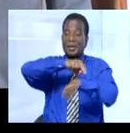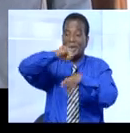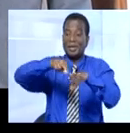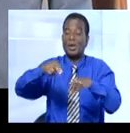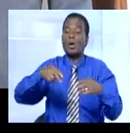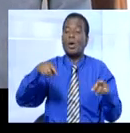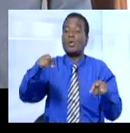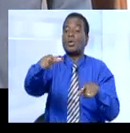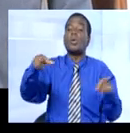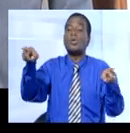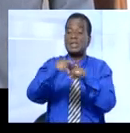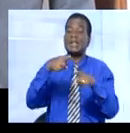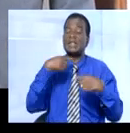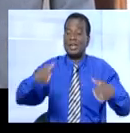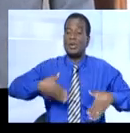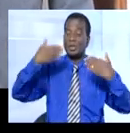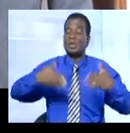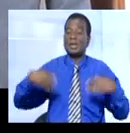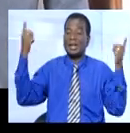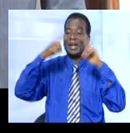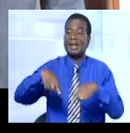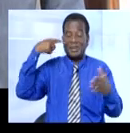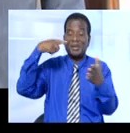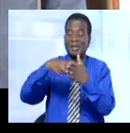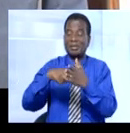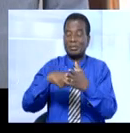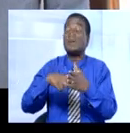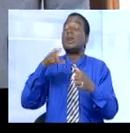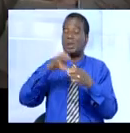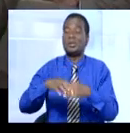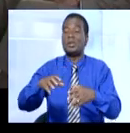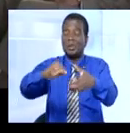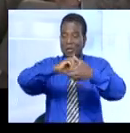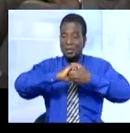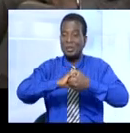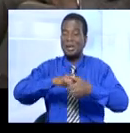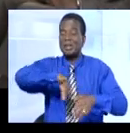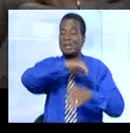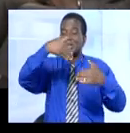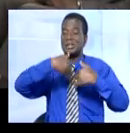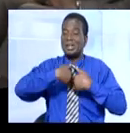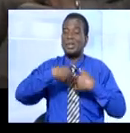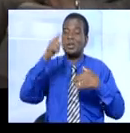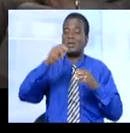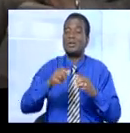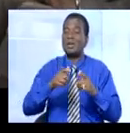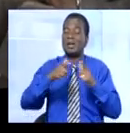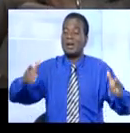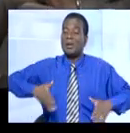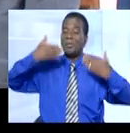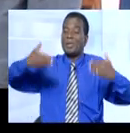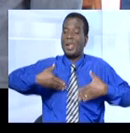a pour sa part exprimé sa joie quant à cette marque de solidarité à son endroit. J'ai le grand plaisir